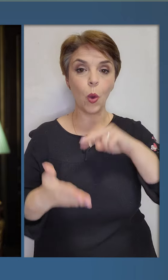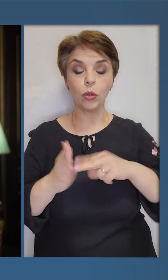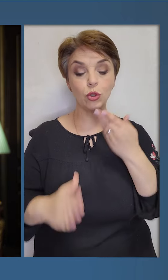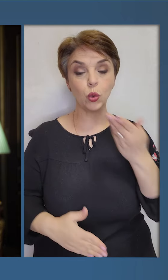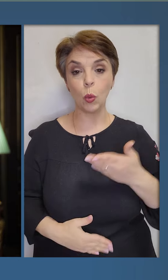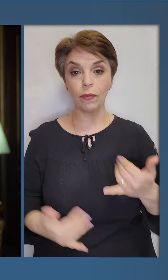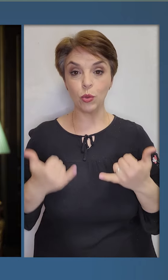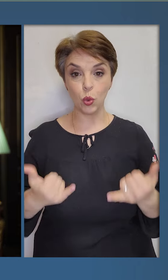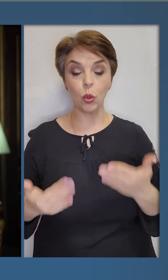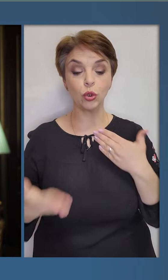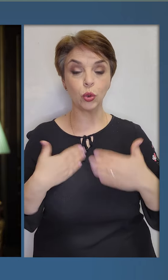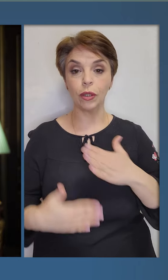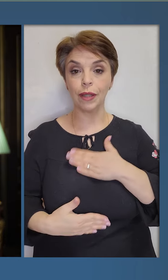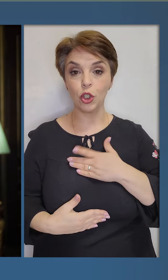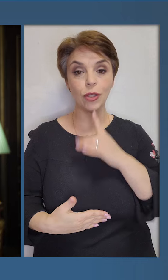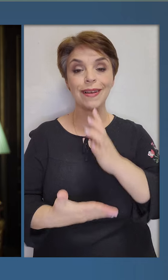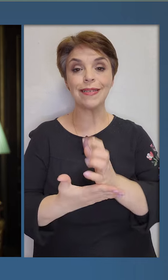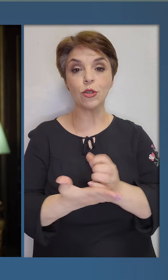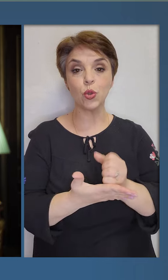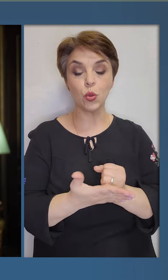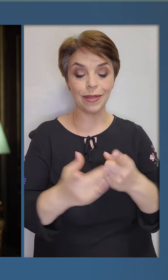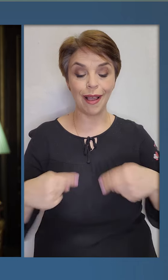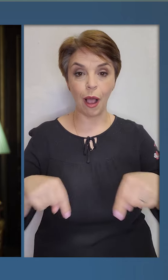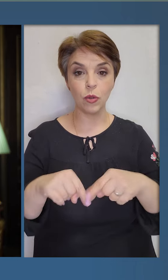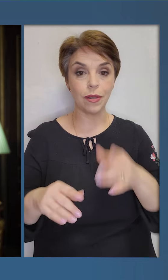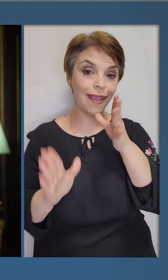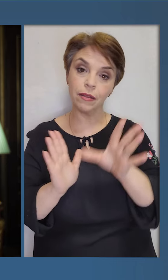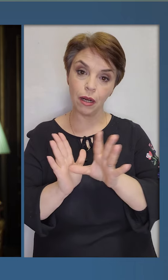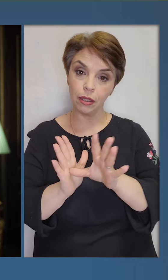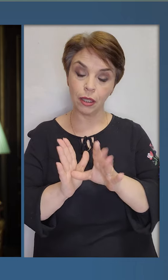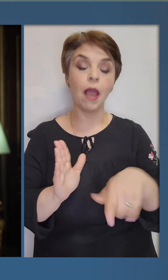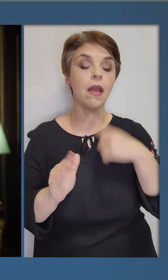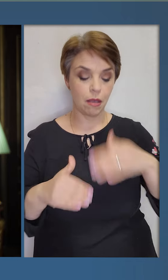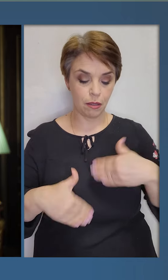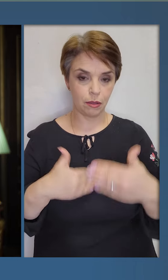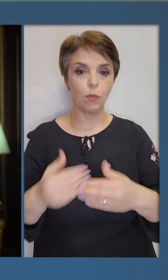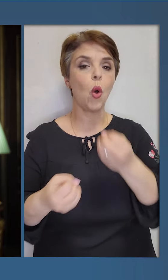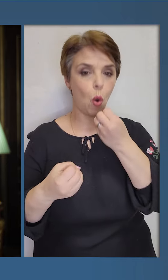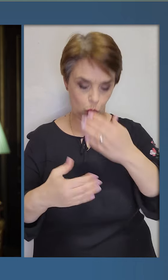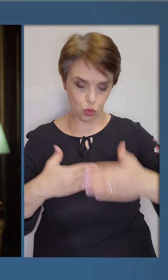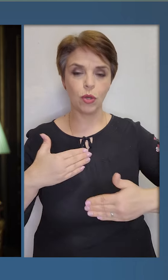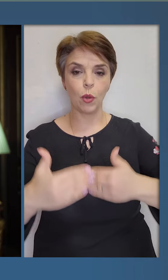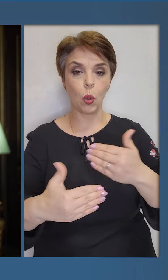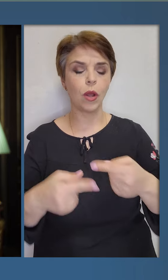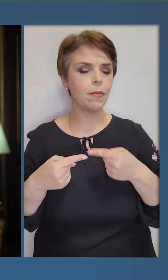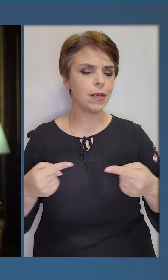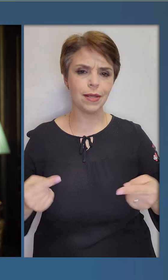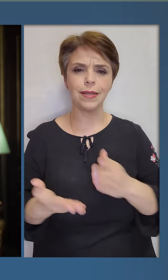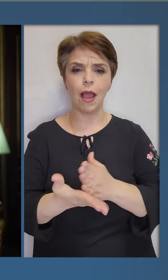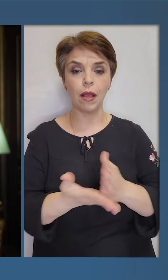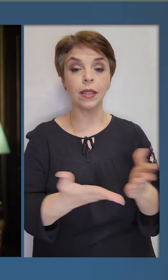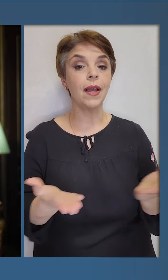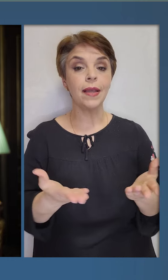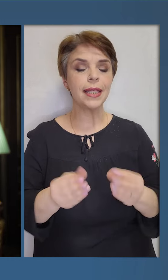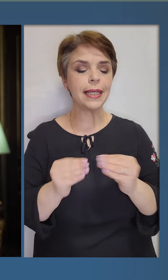економічна доповідь сьогодні щодо наших ресурсних галузей та енергетики. Йдемо хорошими кроками. Різні